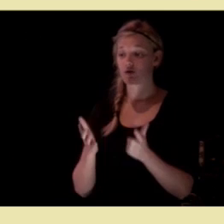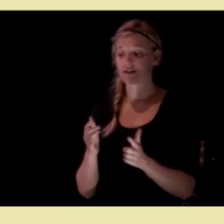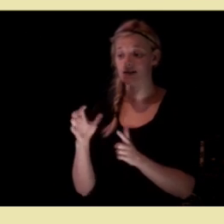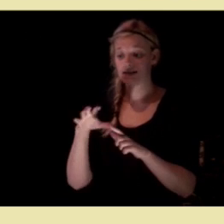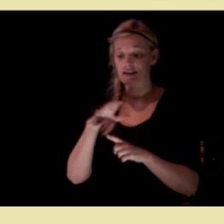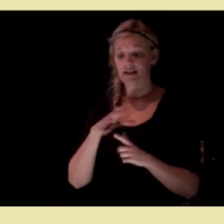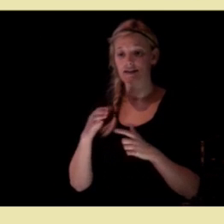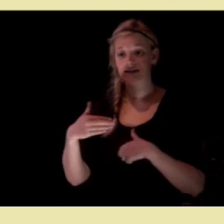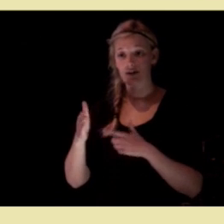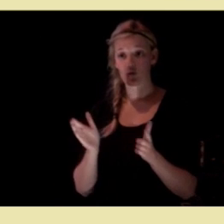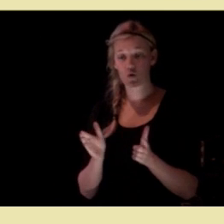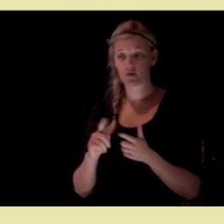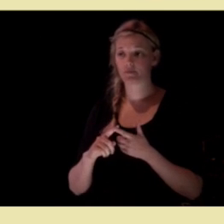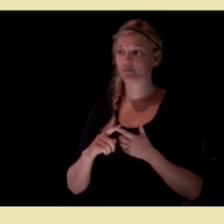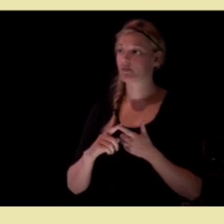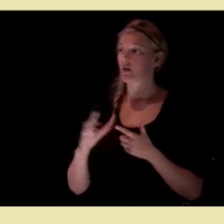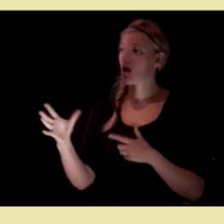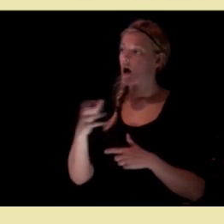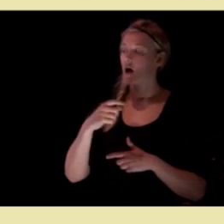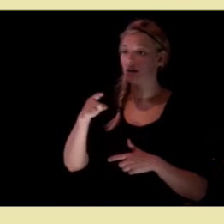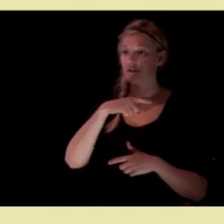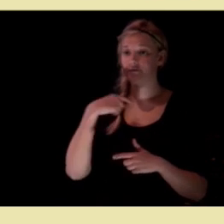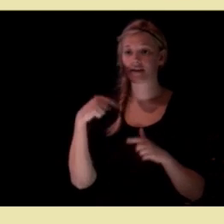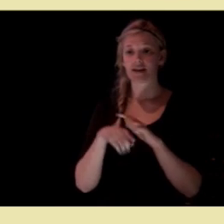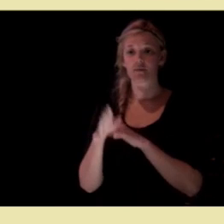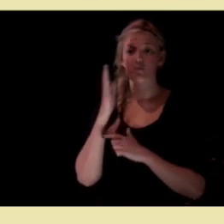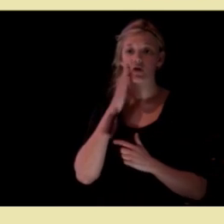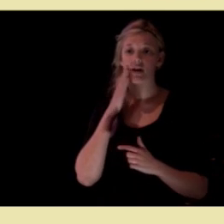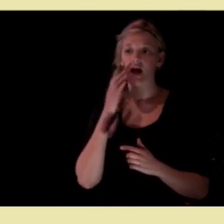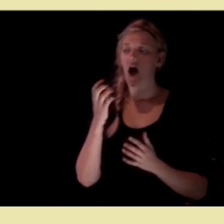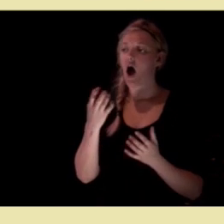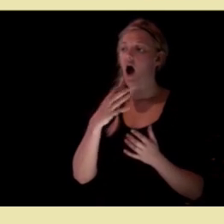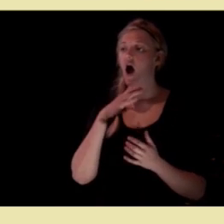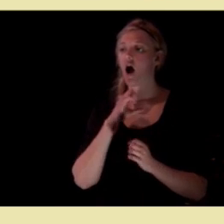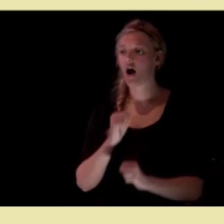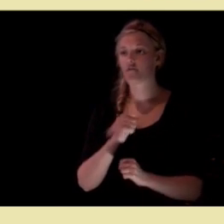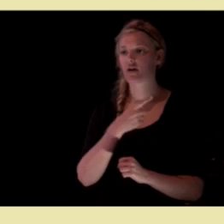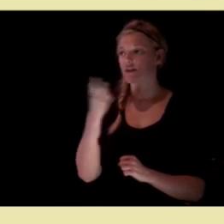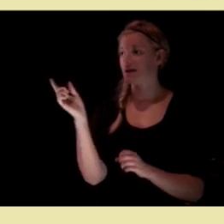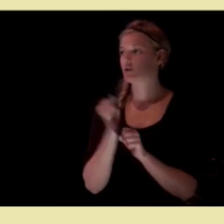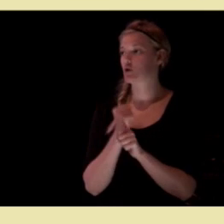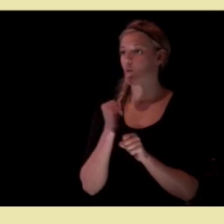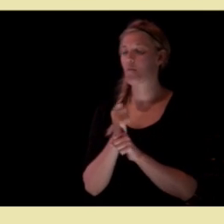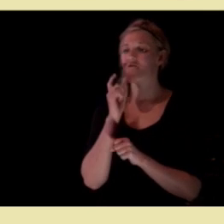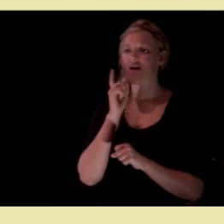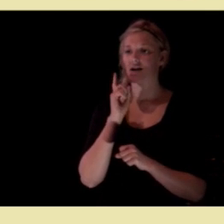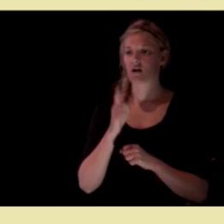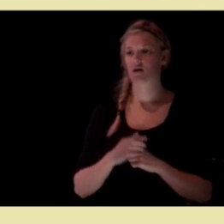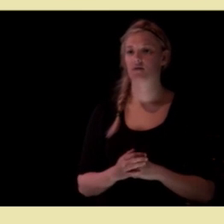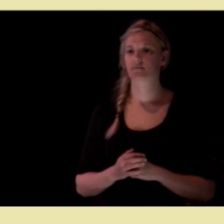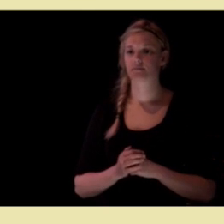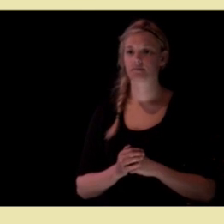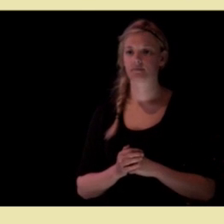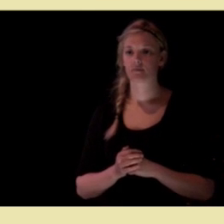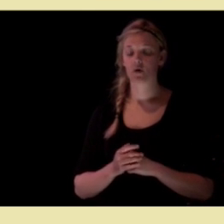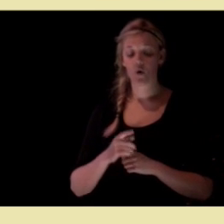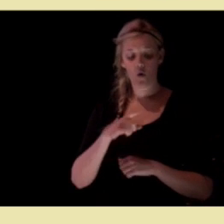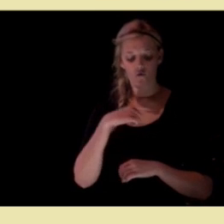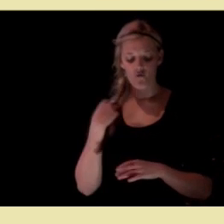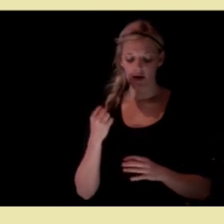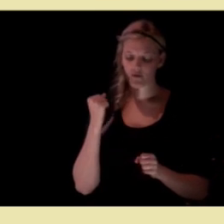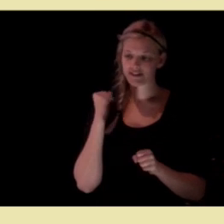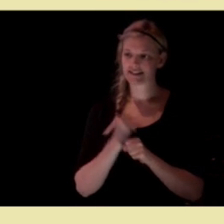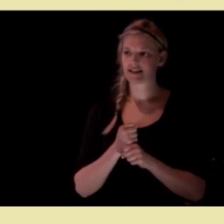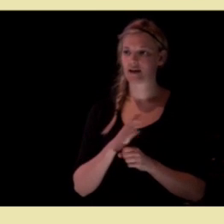så er alle vi innbyggere helt avhengig av den jobben som dere gjør hver eneste dag. Og så må vi